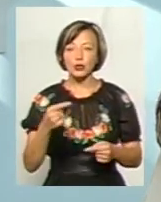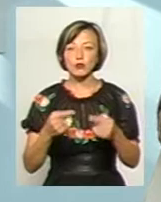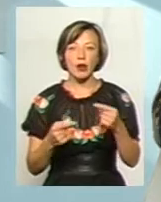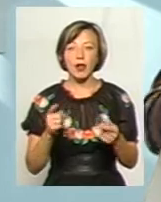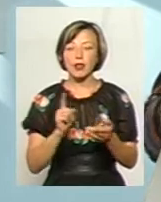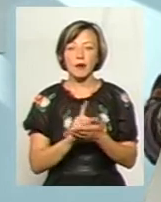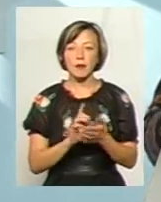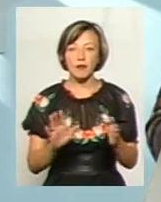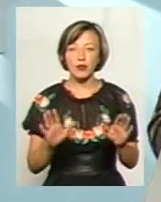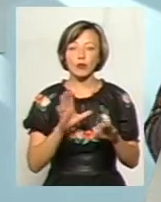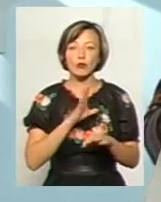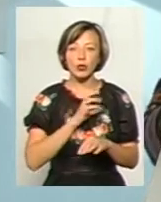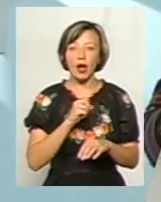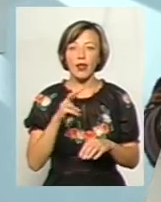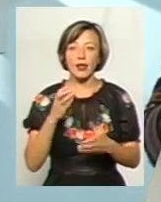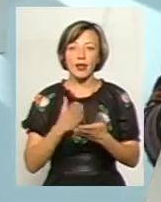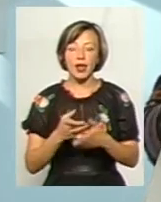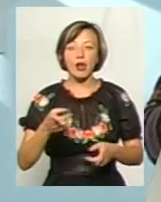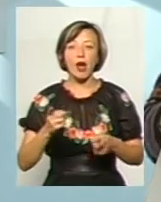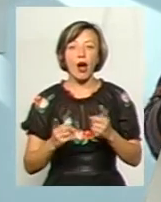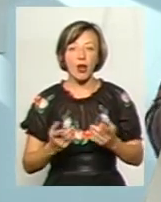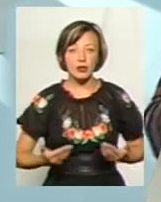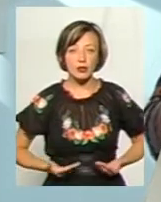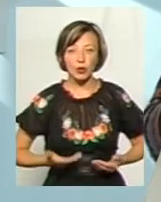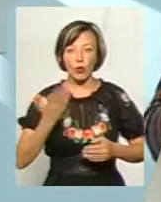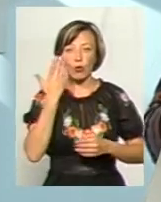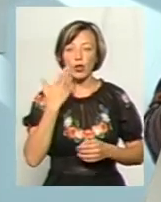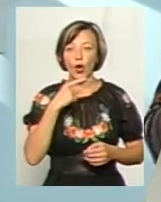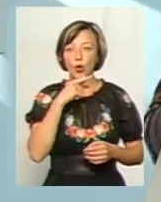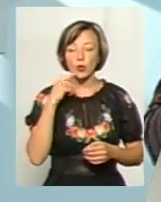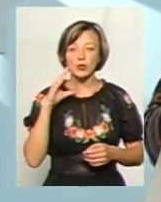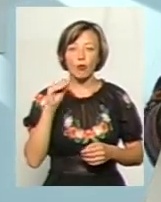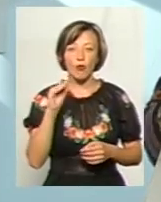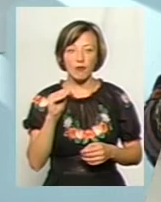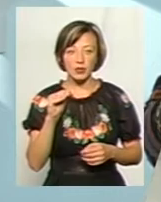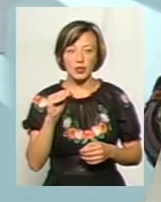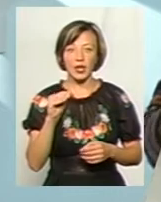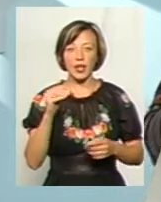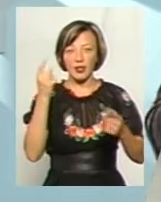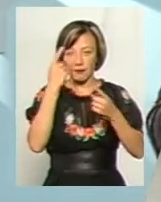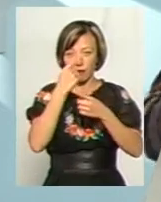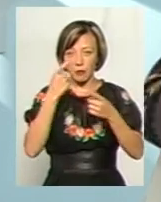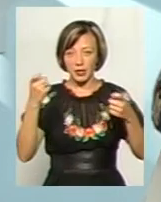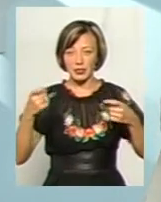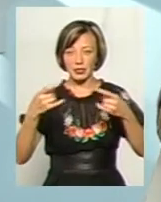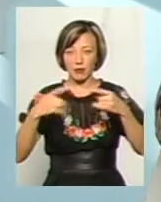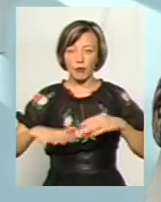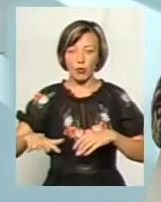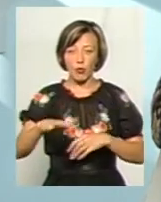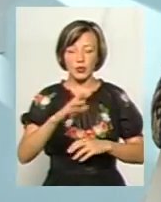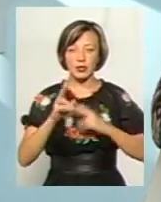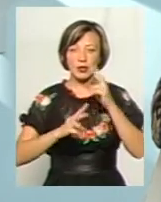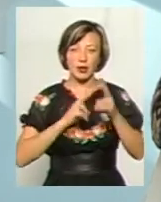немає, чи не повинно бути, але є реальність, коли російськомовний, я ще раз повторюю, інформаційний простір, на який теж нарікають наші